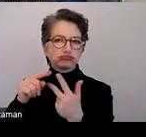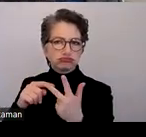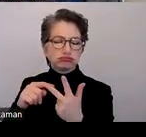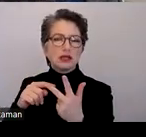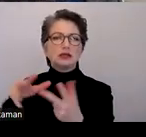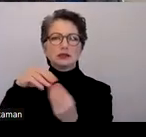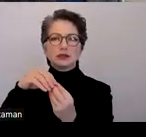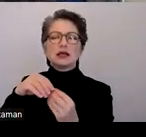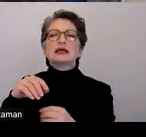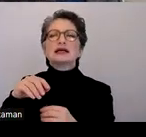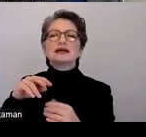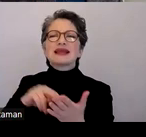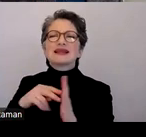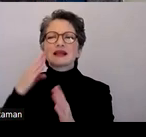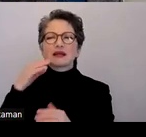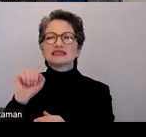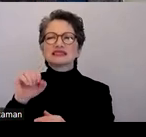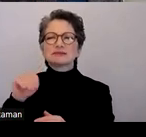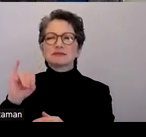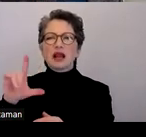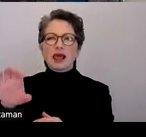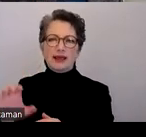heißt Smile. S-M-I-L-E.